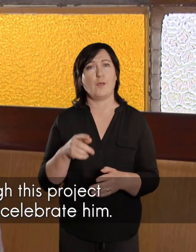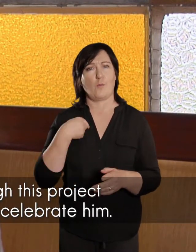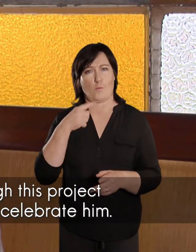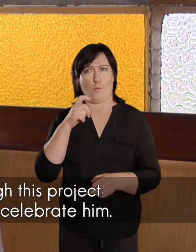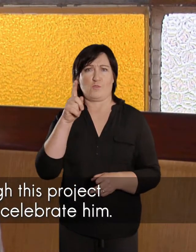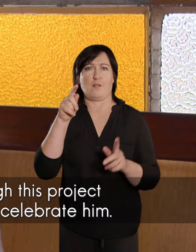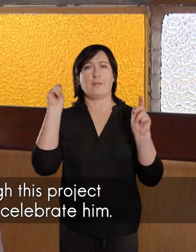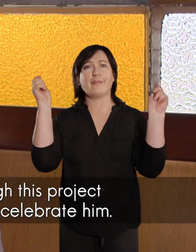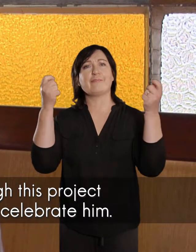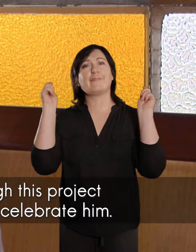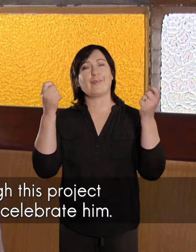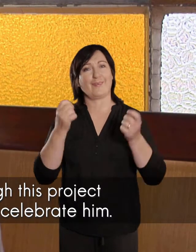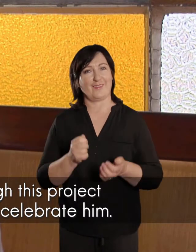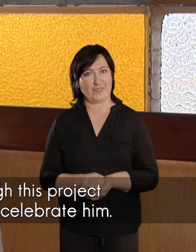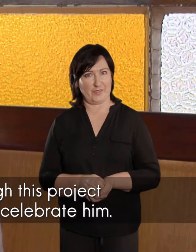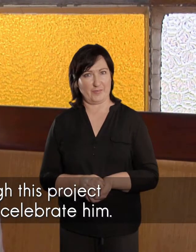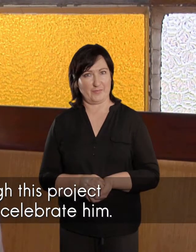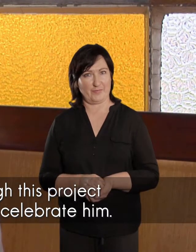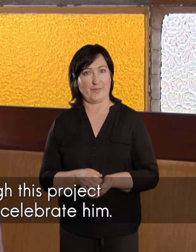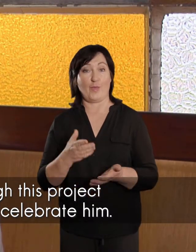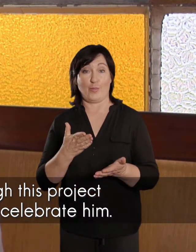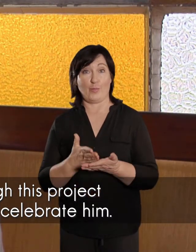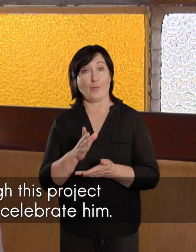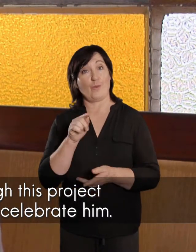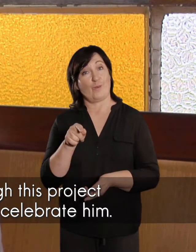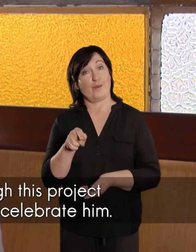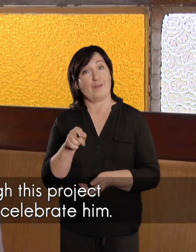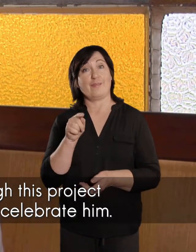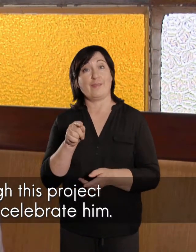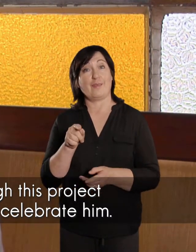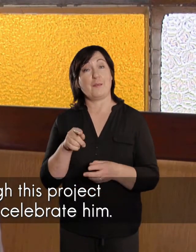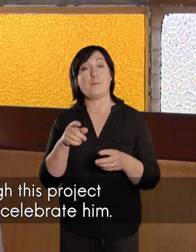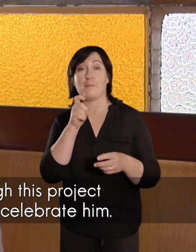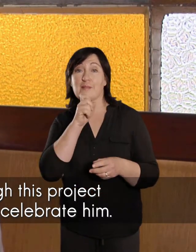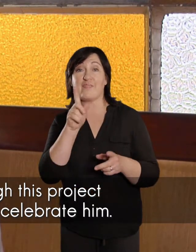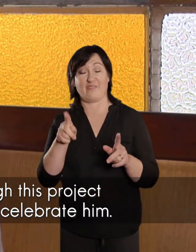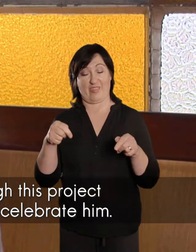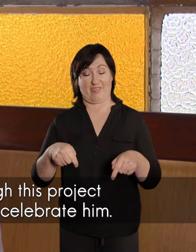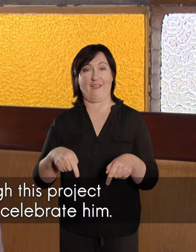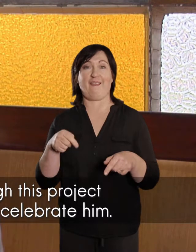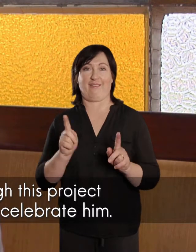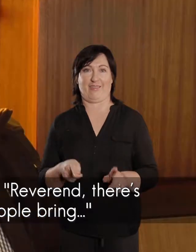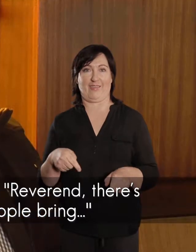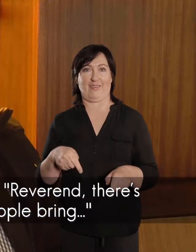of gevier sal word dier hierdie onderneming wat verdag hier is ek geloof dit sal gevier word